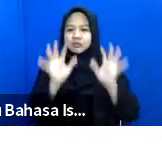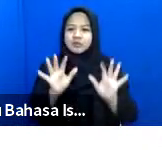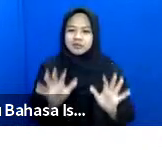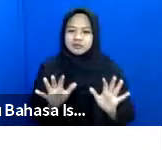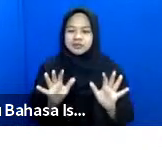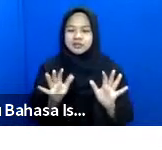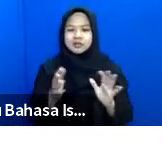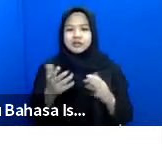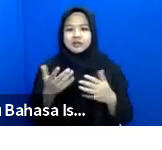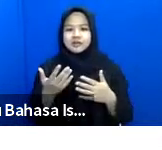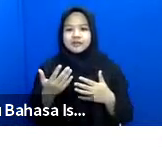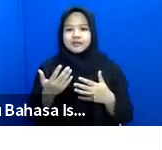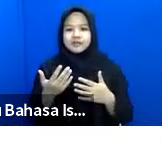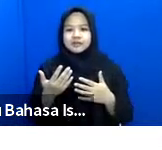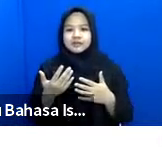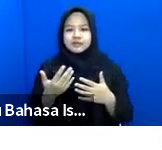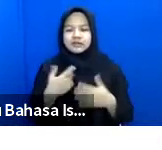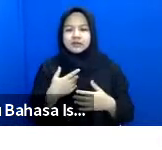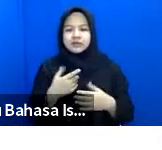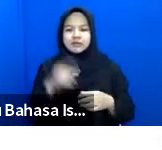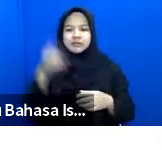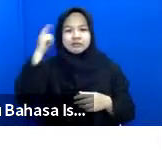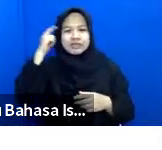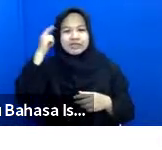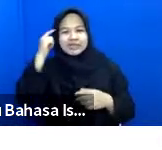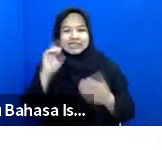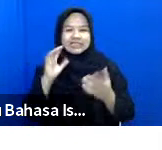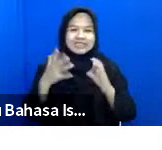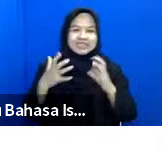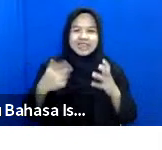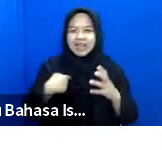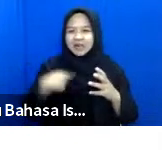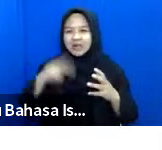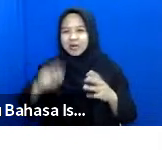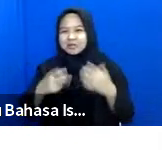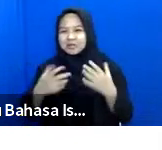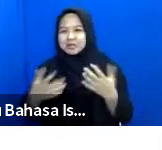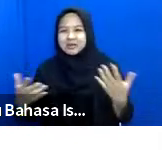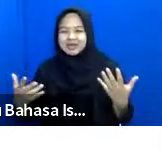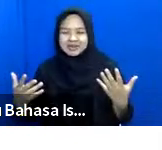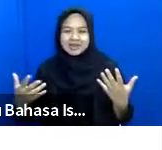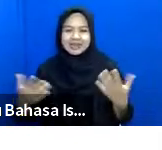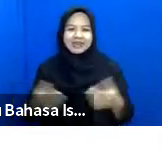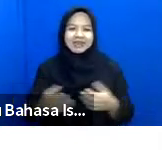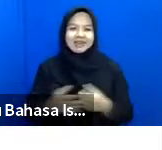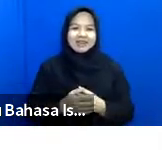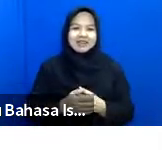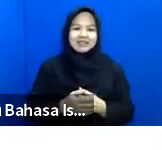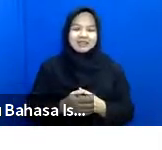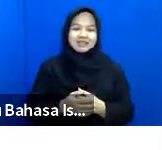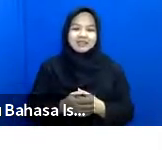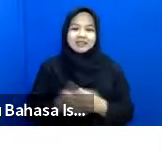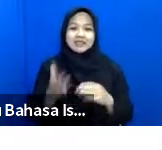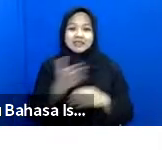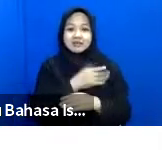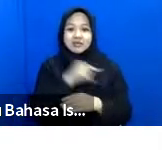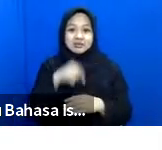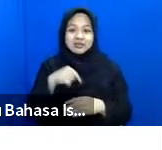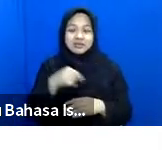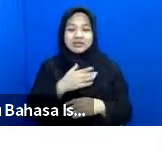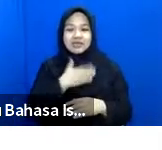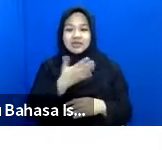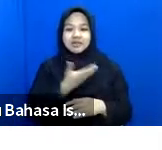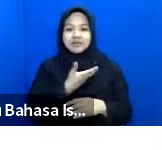yang kemudian menggerakkan pikiran kita ya aku harus bagaimana ini nah sebelum ini jadi saya